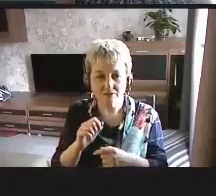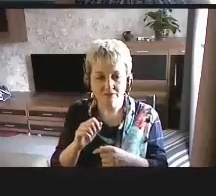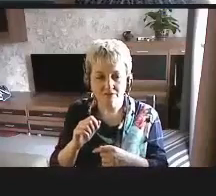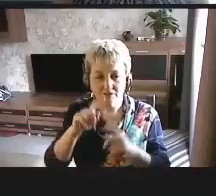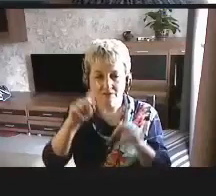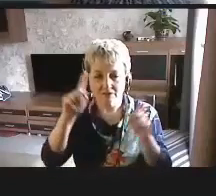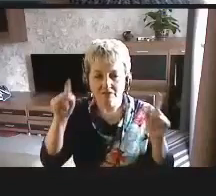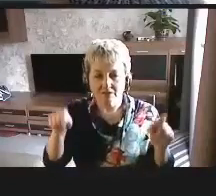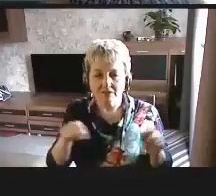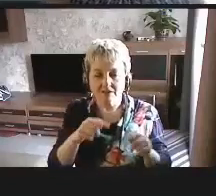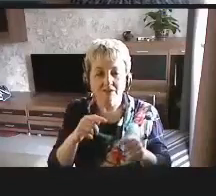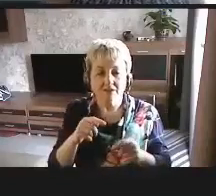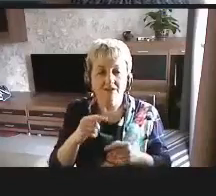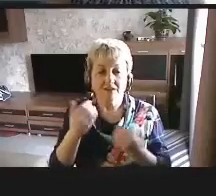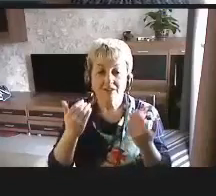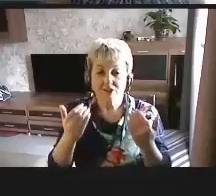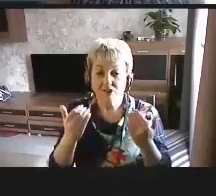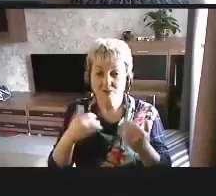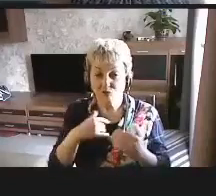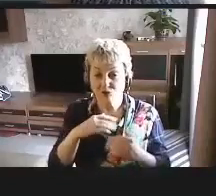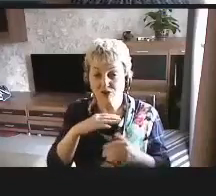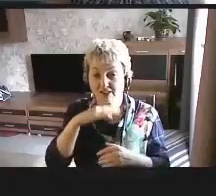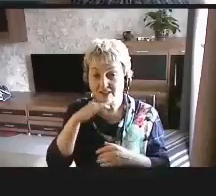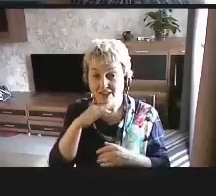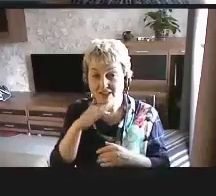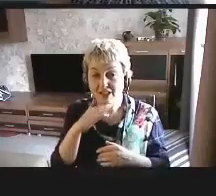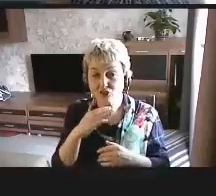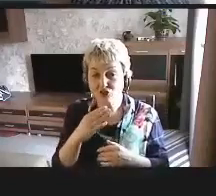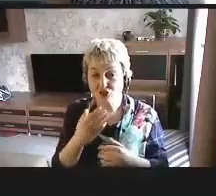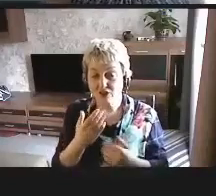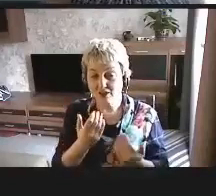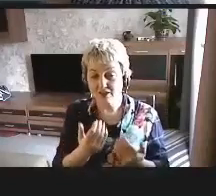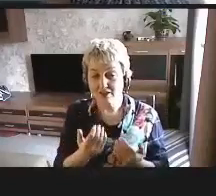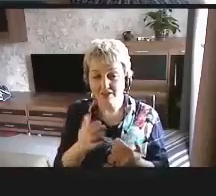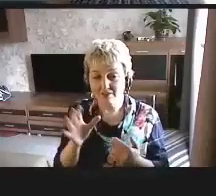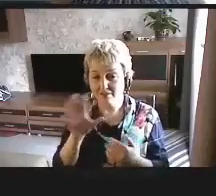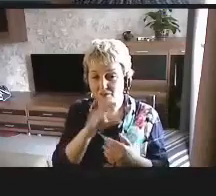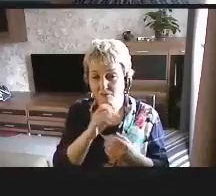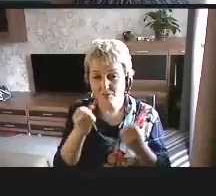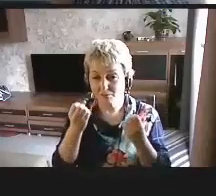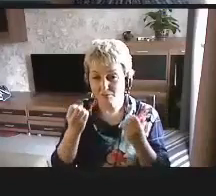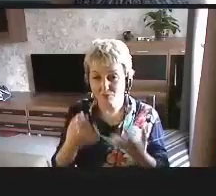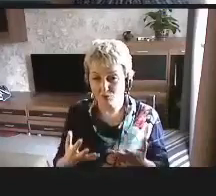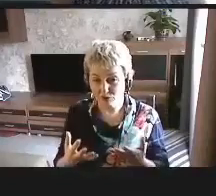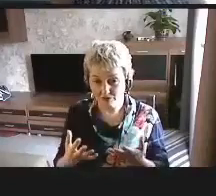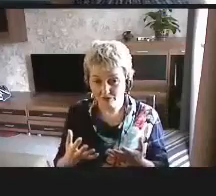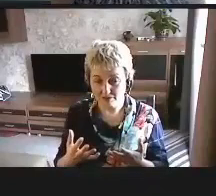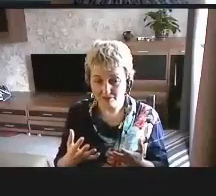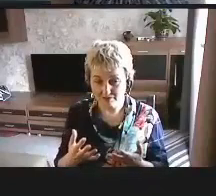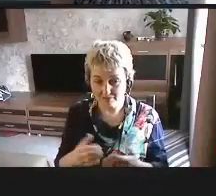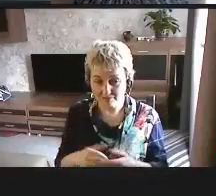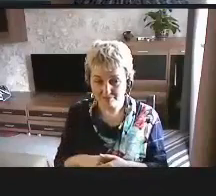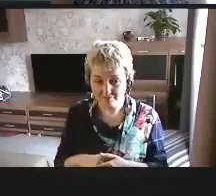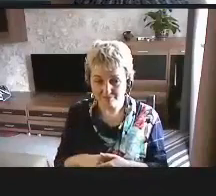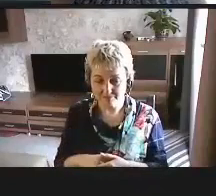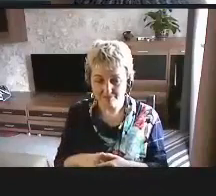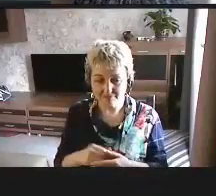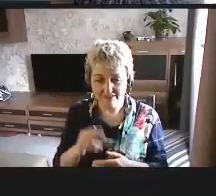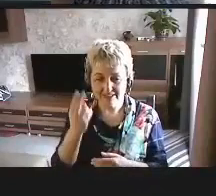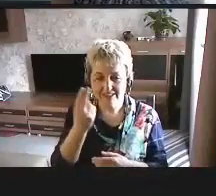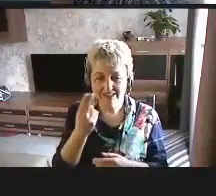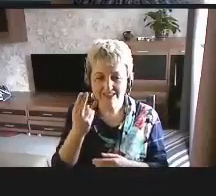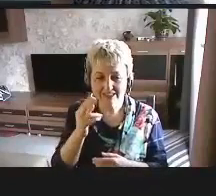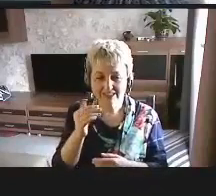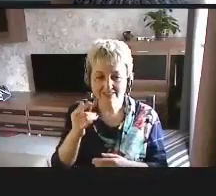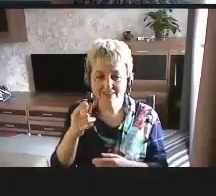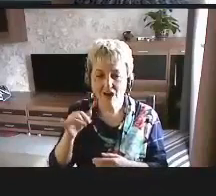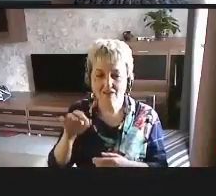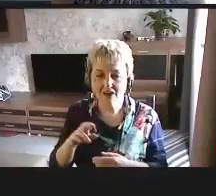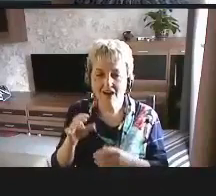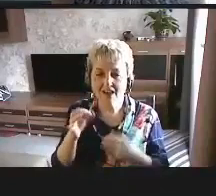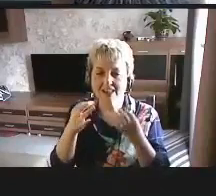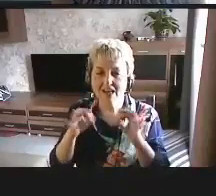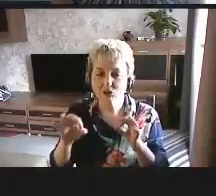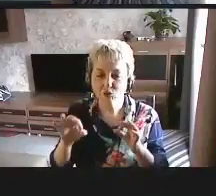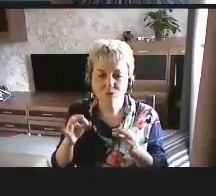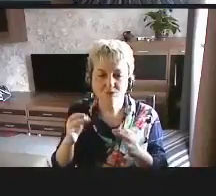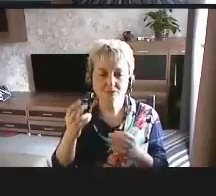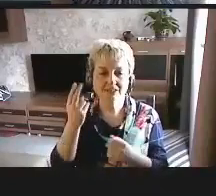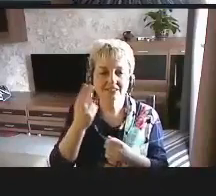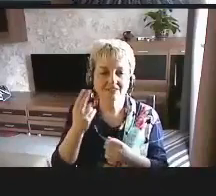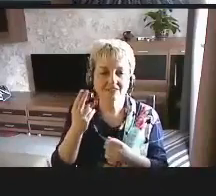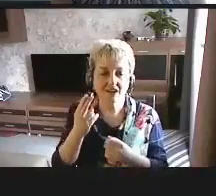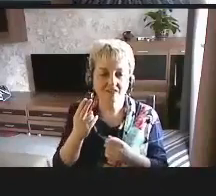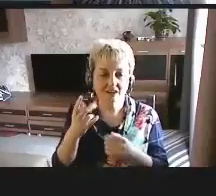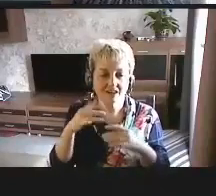Ну, здесь, наверное, достаточно все просто. цифровую доступность и цифровую инклюзию